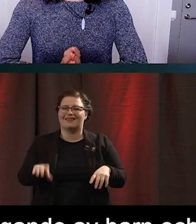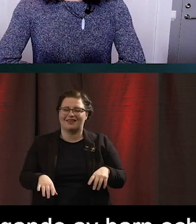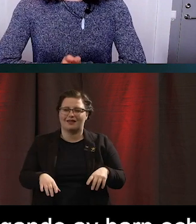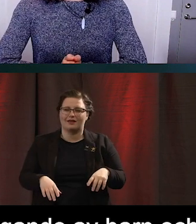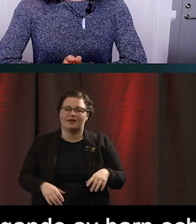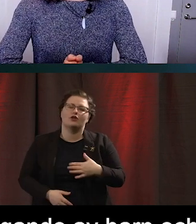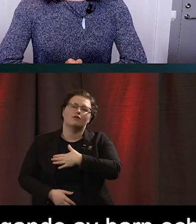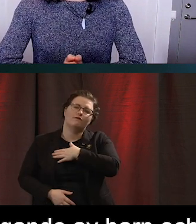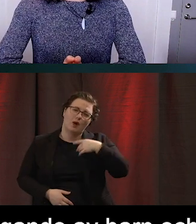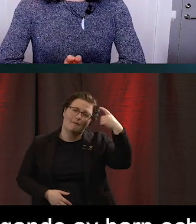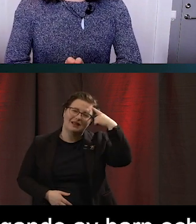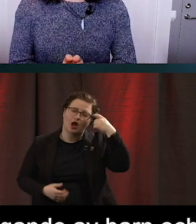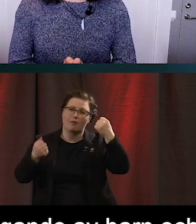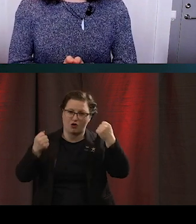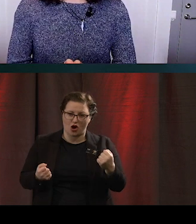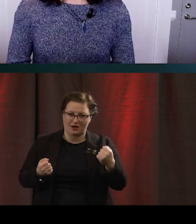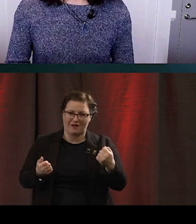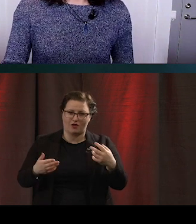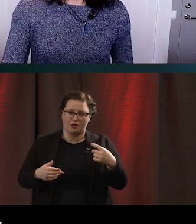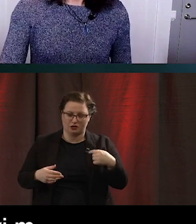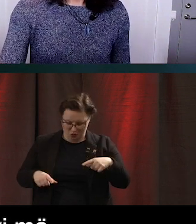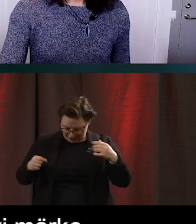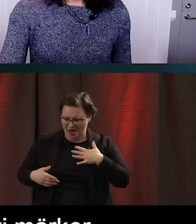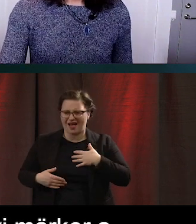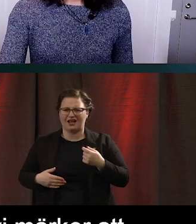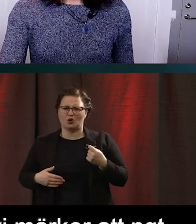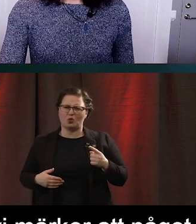om att när vi märker att något är fel med kroppen så spelar det också roll.